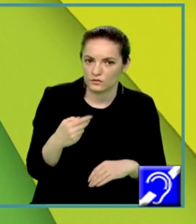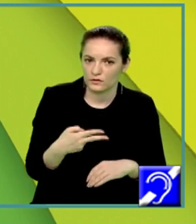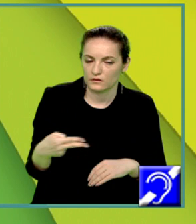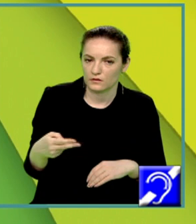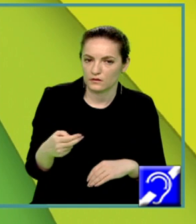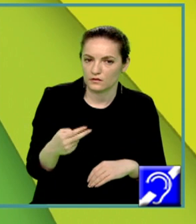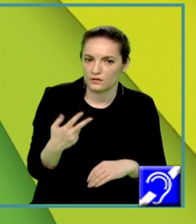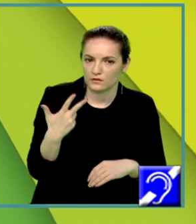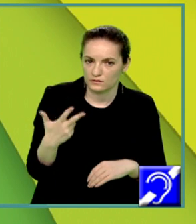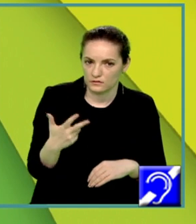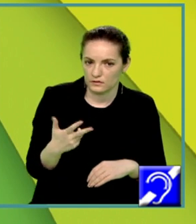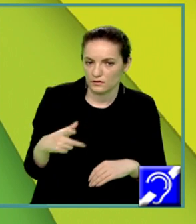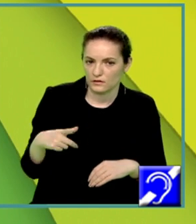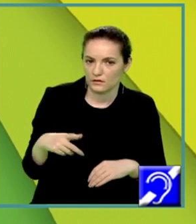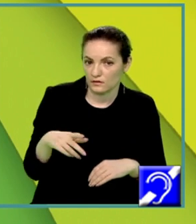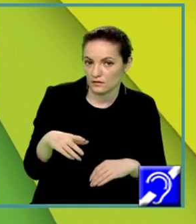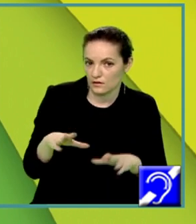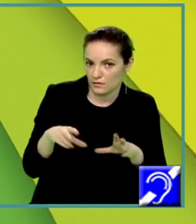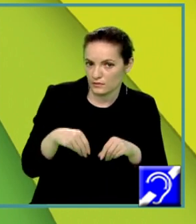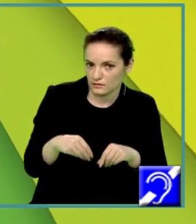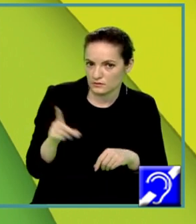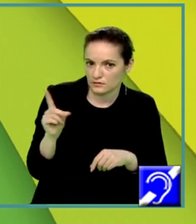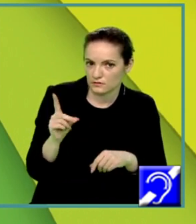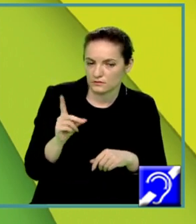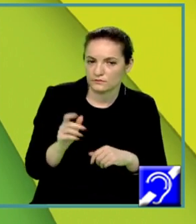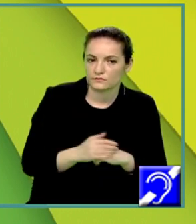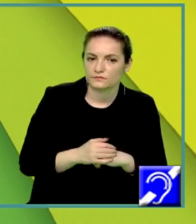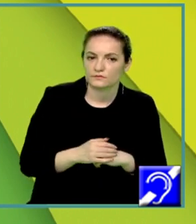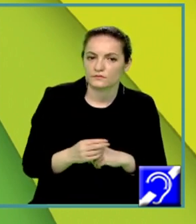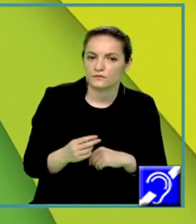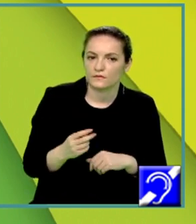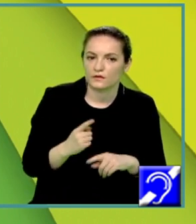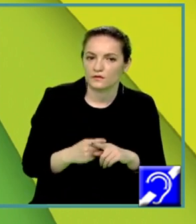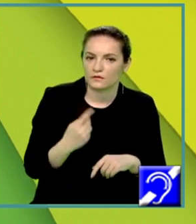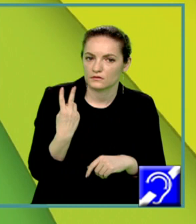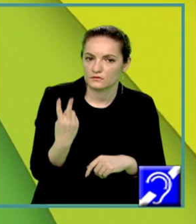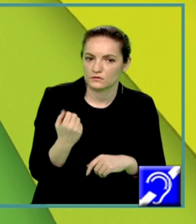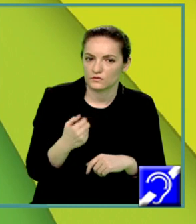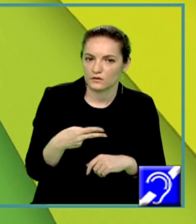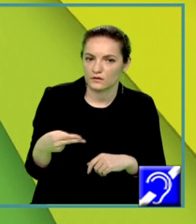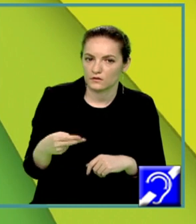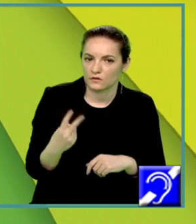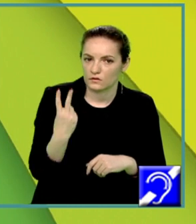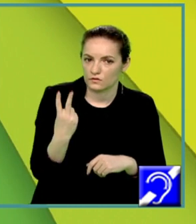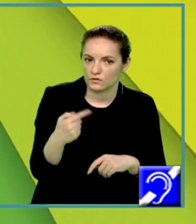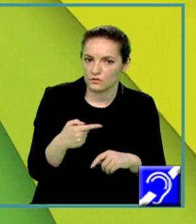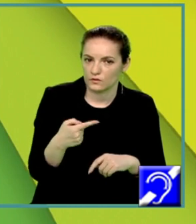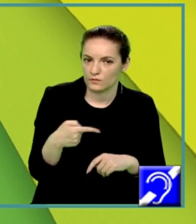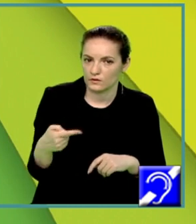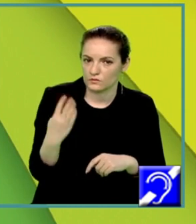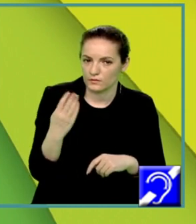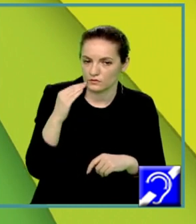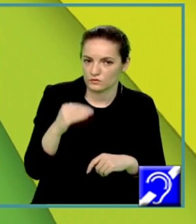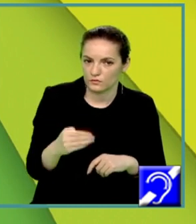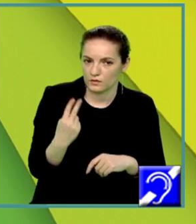care se găsește în domeniul de definiție. Și x2 este egal cu 2 minus 4 supra